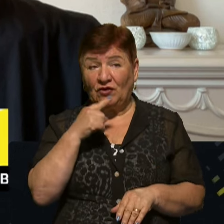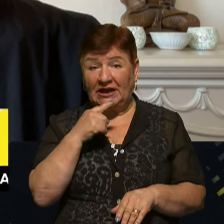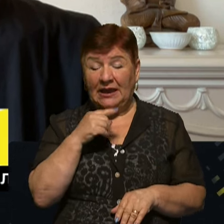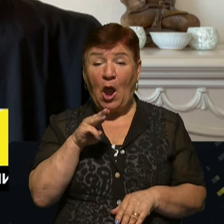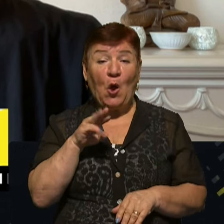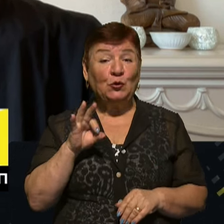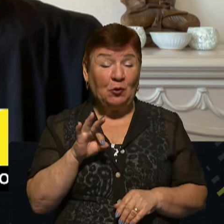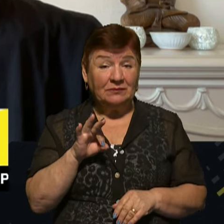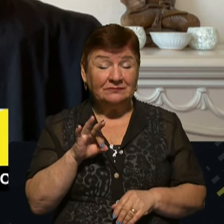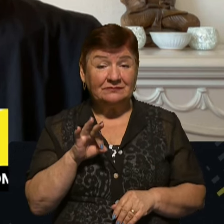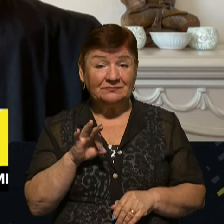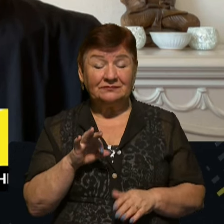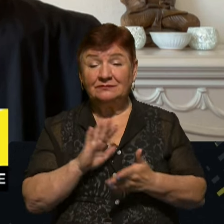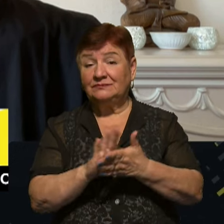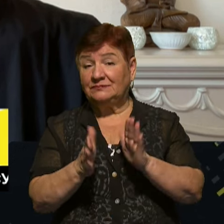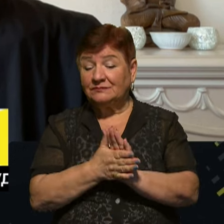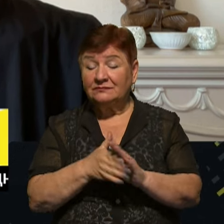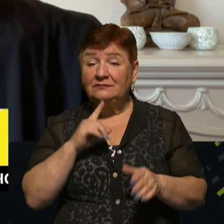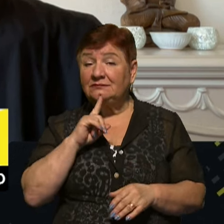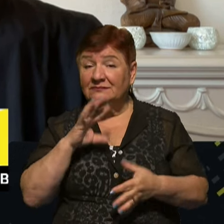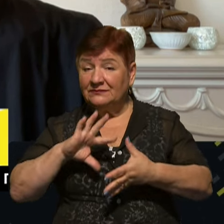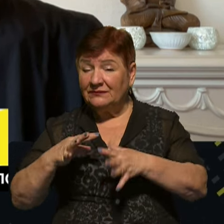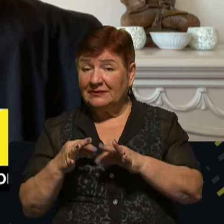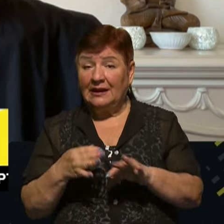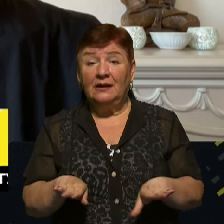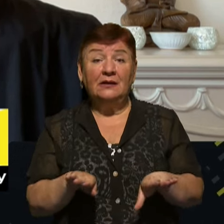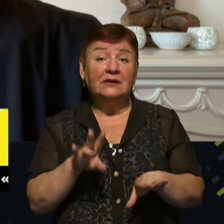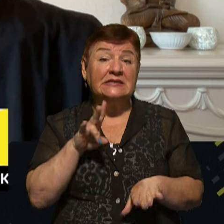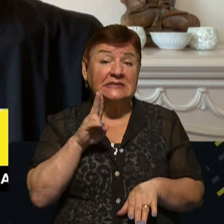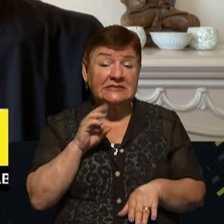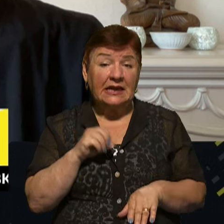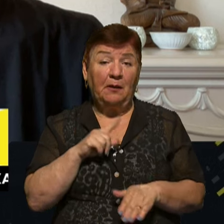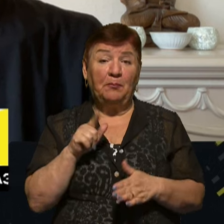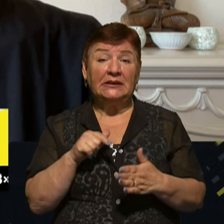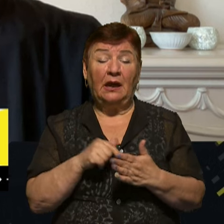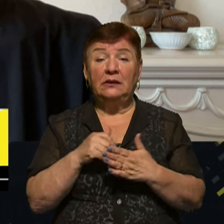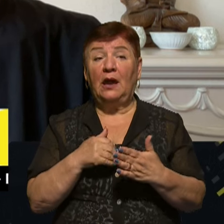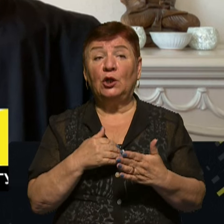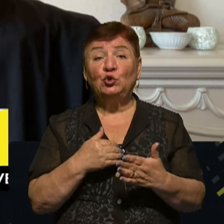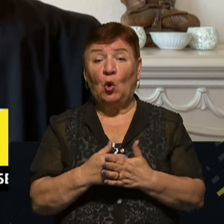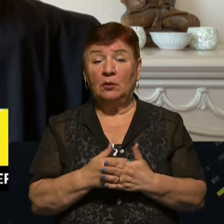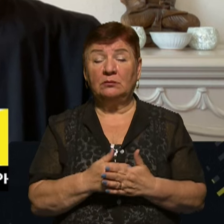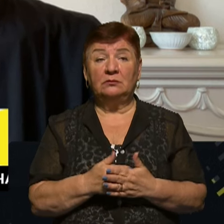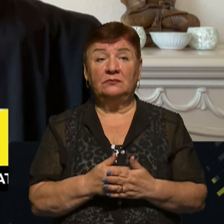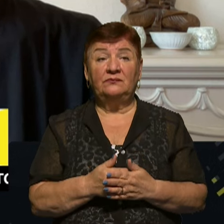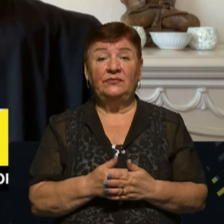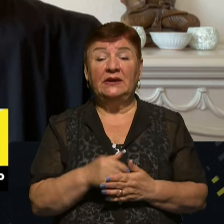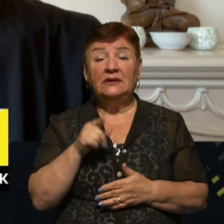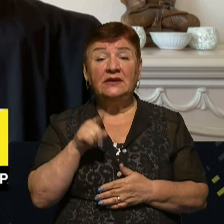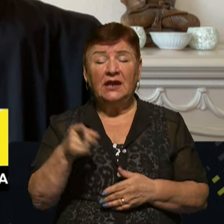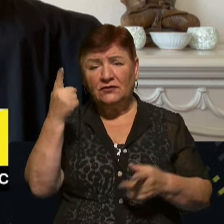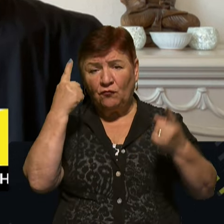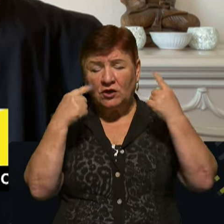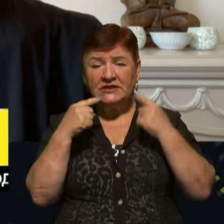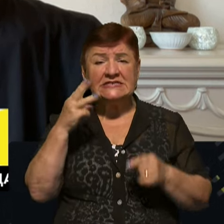власне, звісно, стація вона складна, але ж, ну, знову ж таки, це питання до цієї творчості